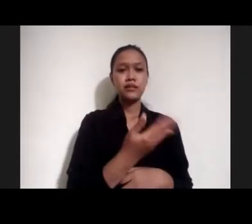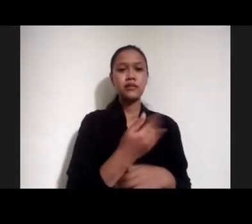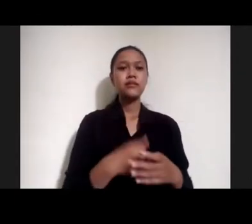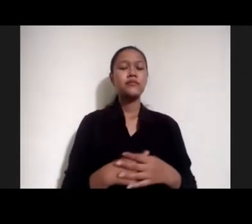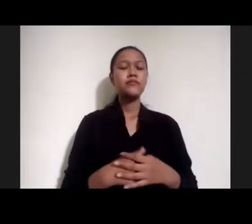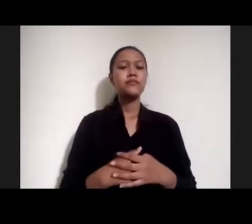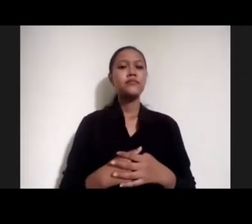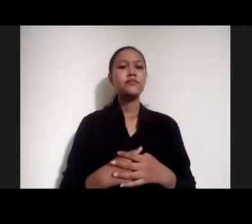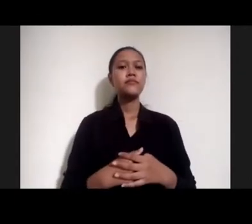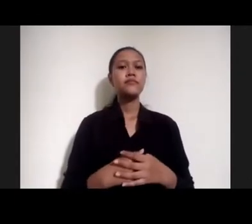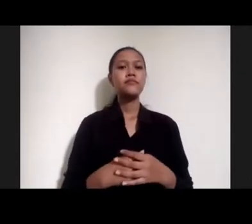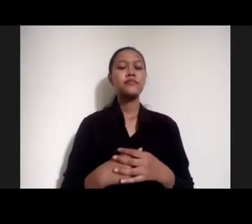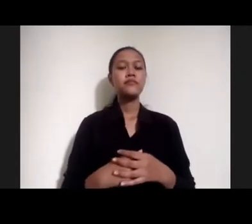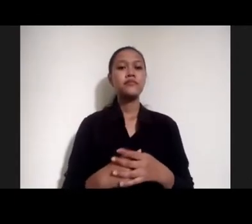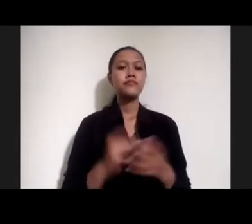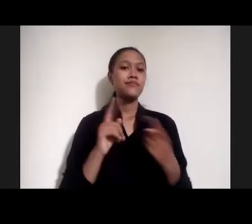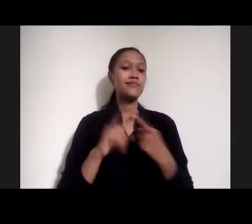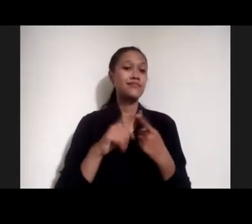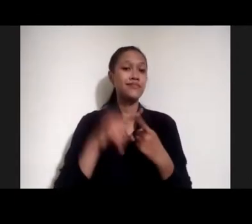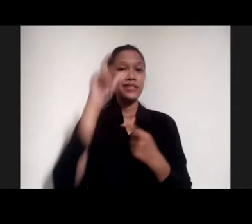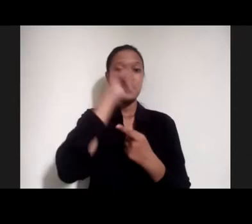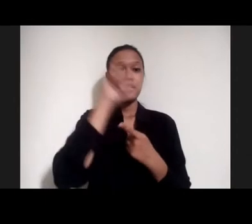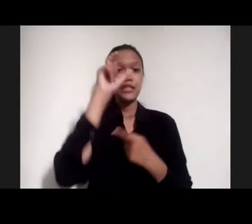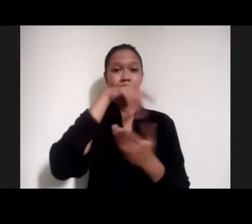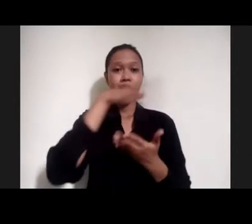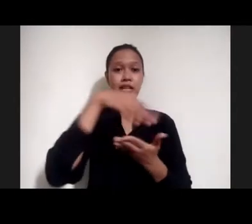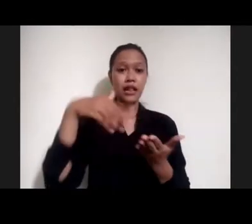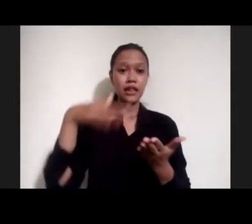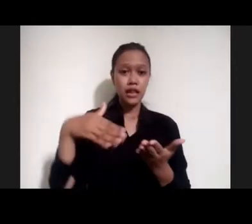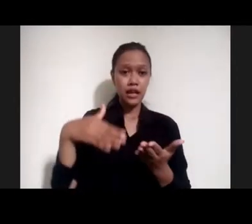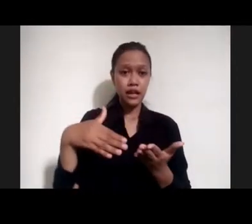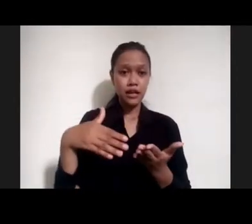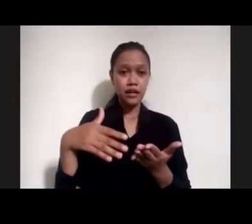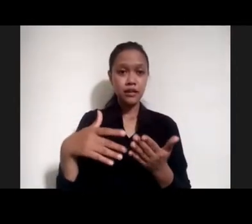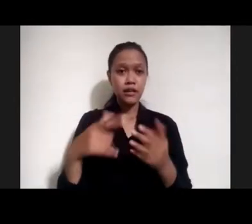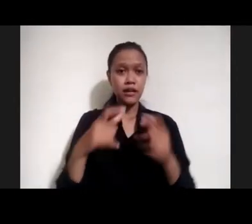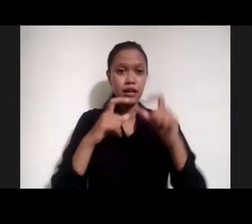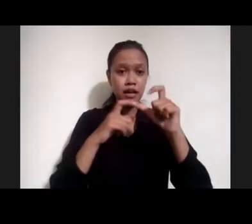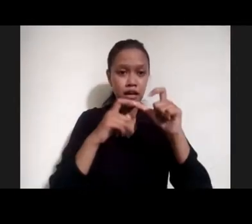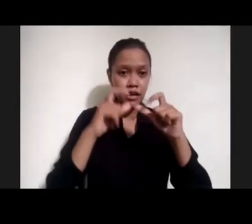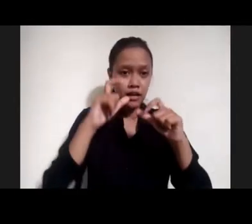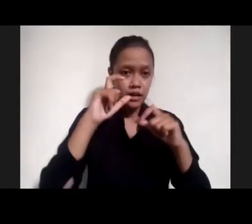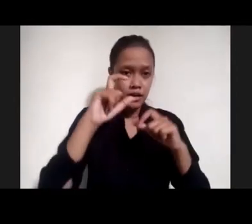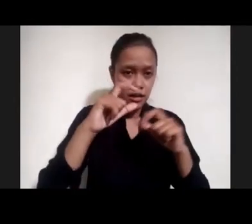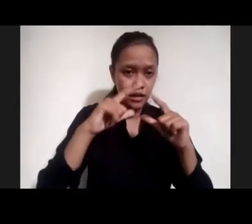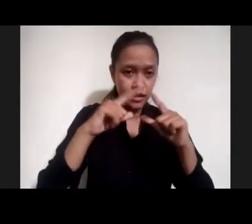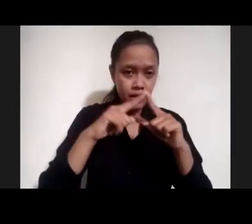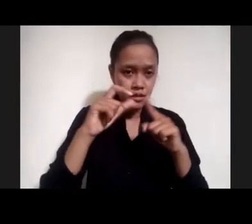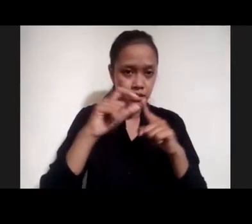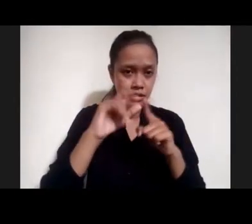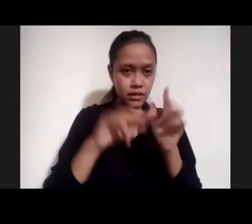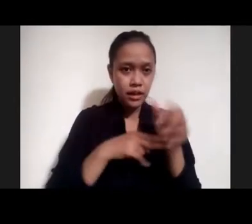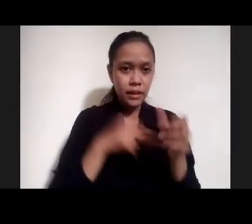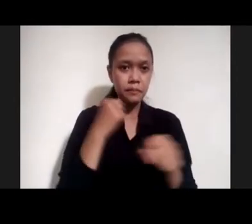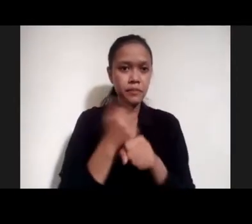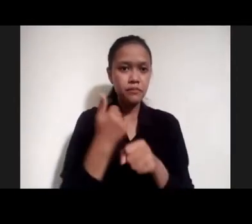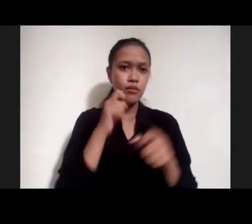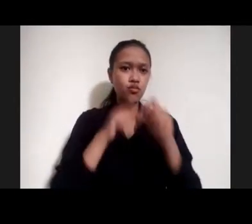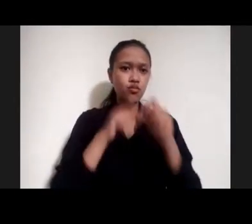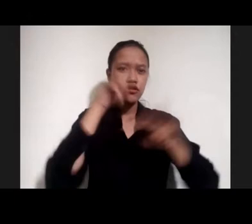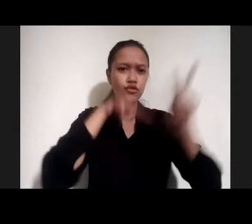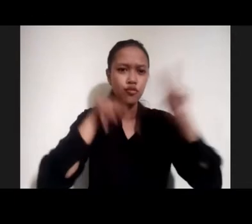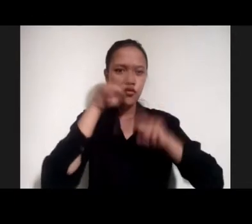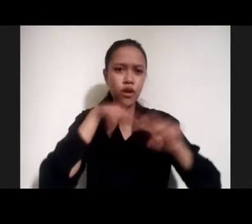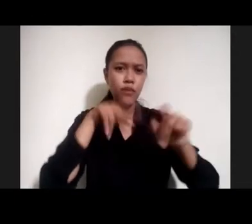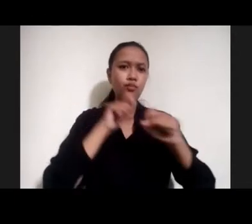Ada Soal Prosesnya Itu Ada Mencari Data Yang Disebut Scraping Atau Gathering Data Bisa Bikin Survei Membuat Database